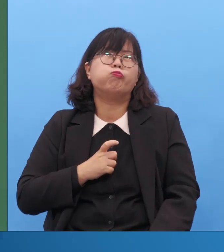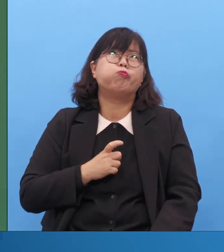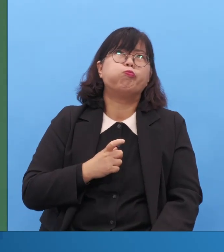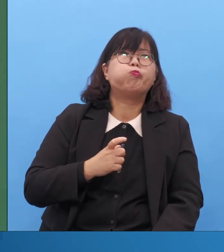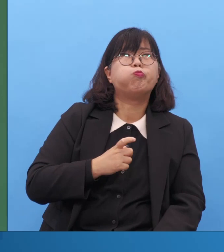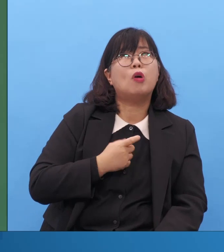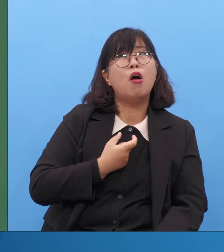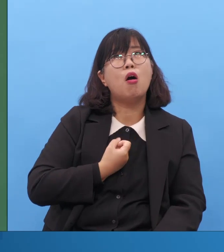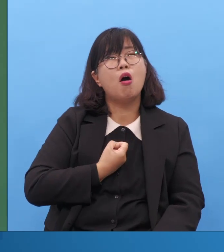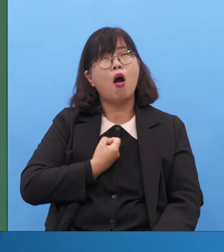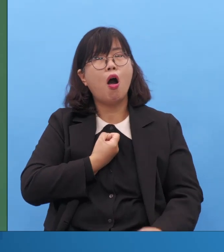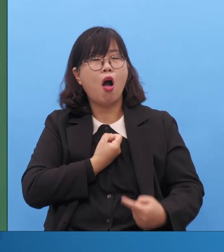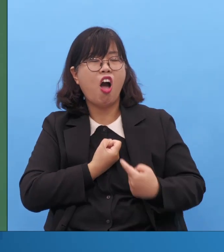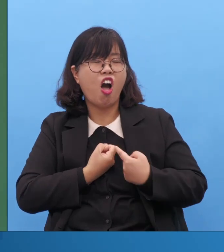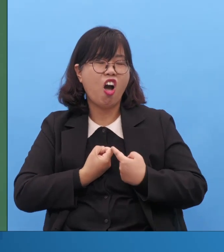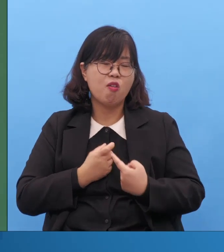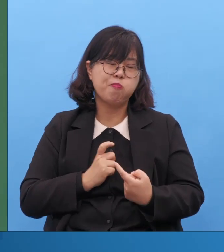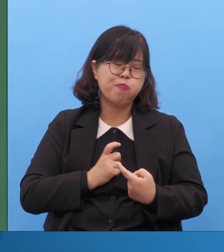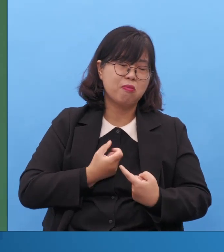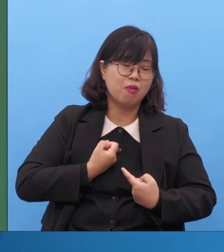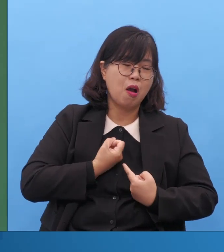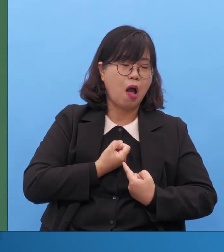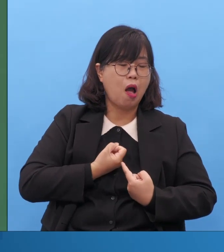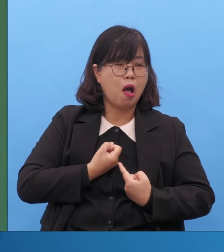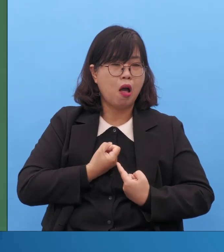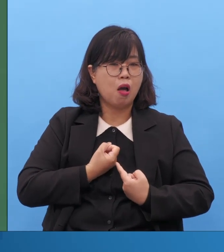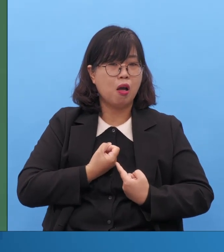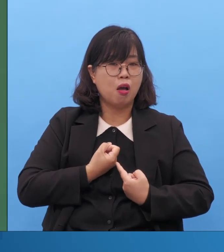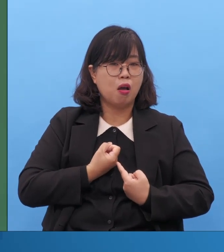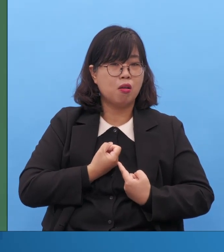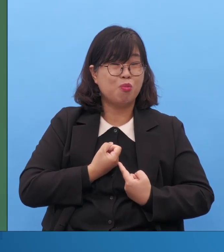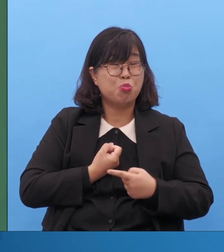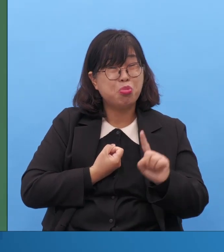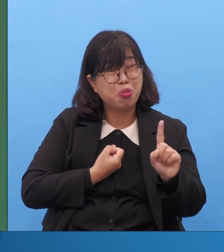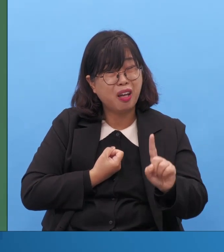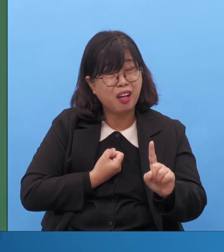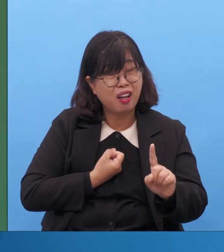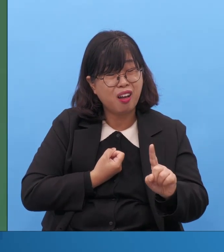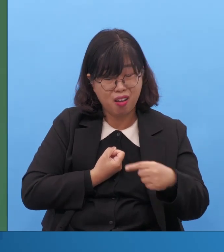너무 기중하게 생각하지 마세요. 올림픽의 메달 아니거든요.